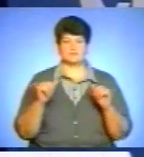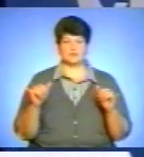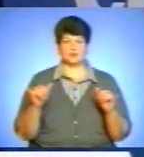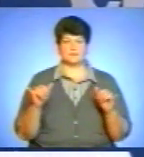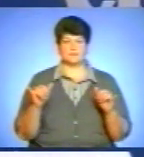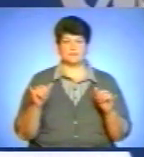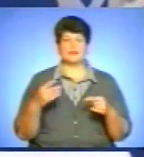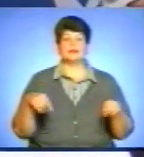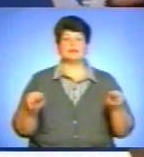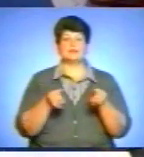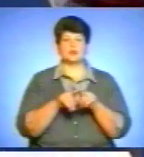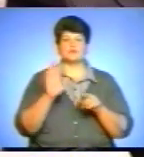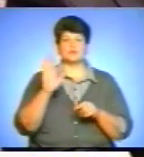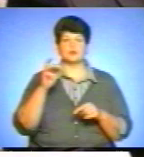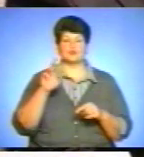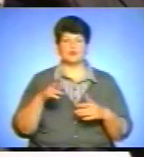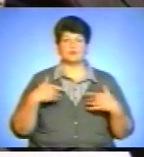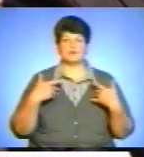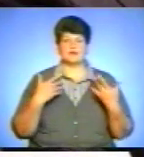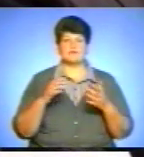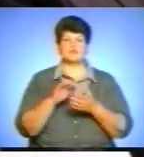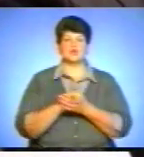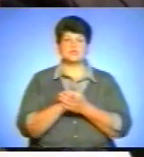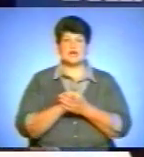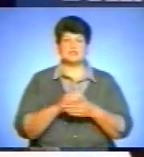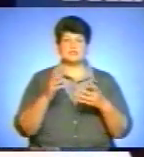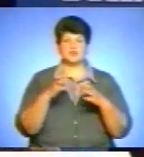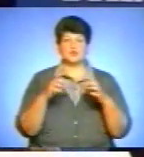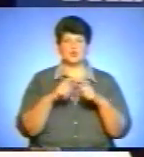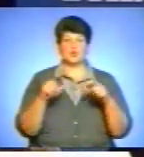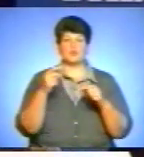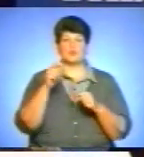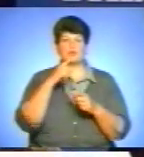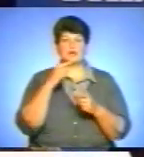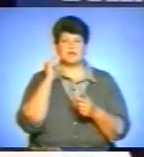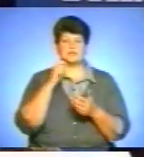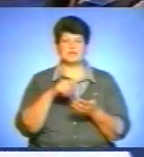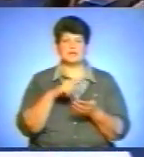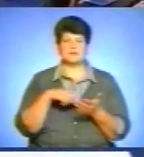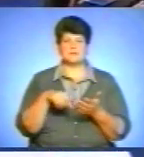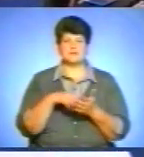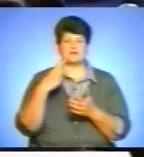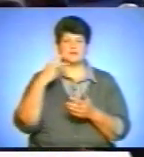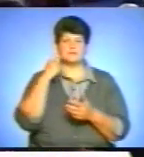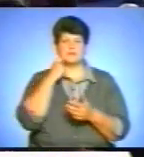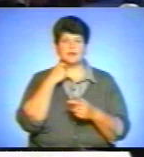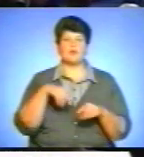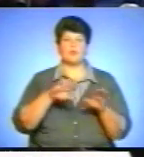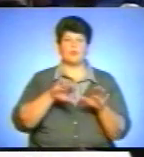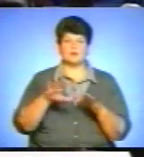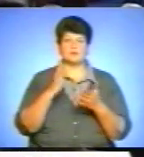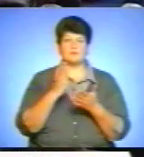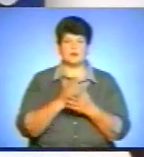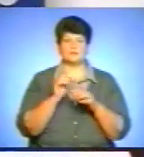Також Вікторій Накович привітав Асоціацію українських міст з 20-ти річчям та вручив її представникам державні нагороди. Потім мери міст мали можливість